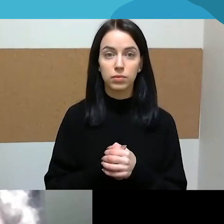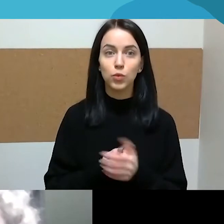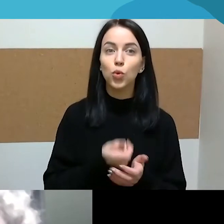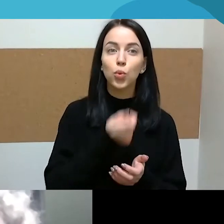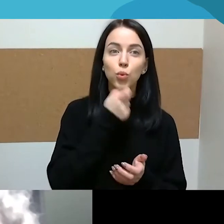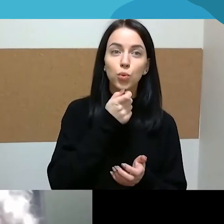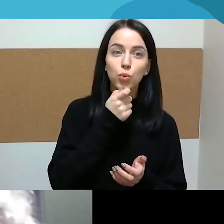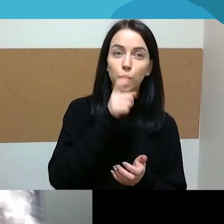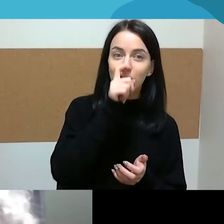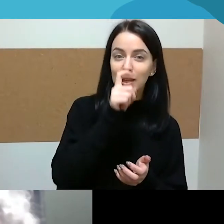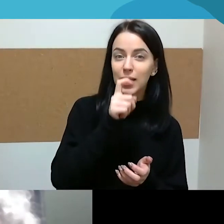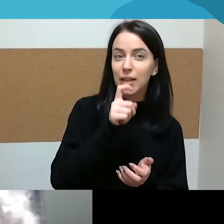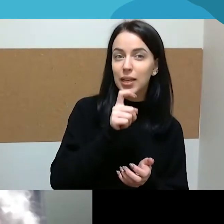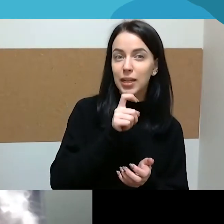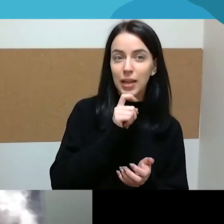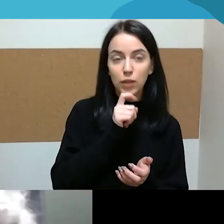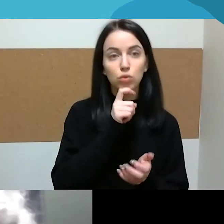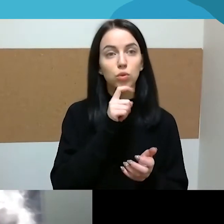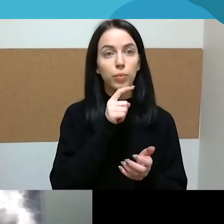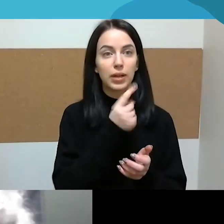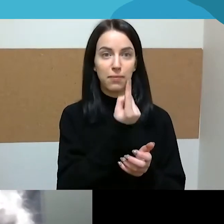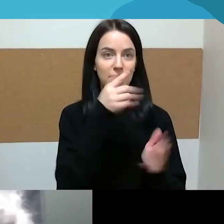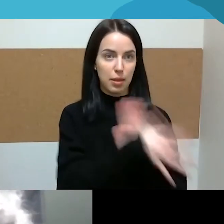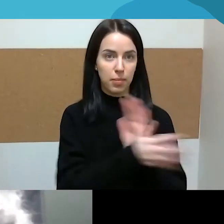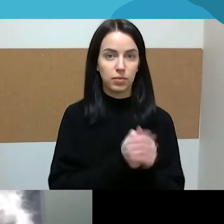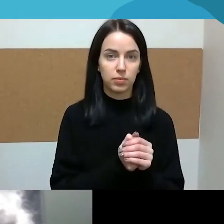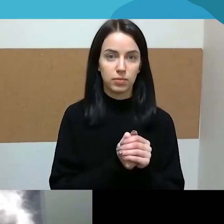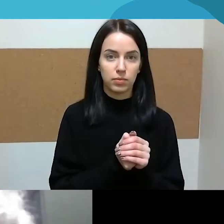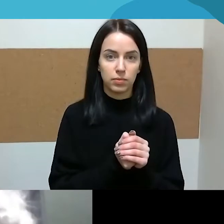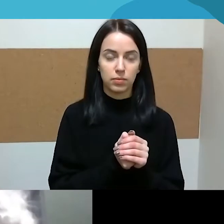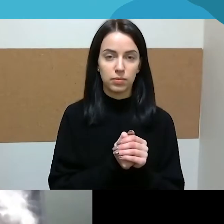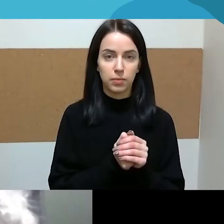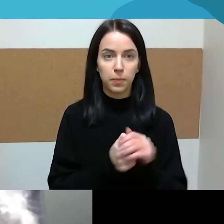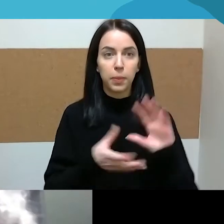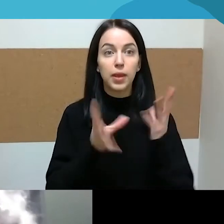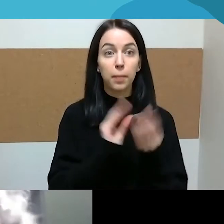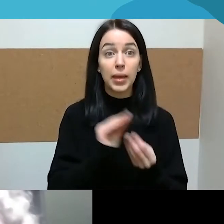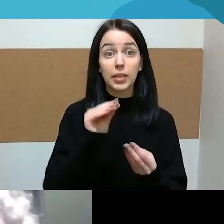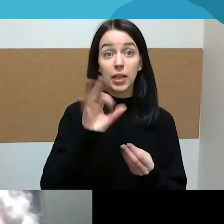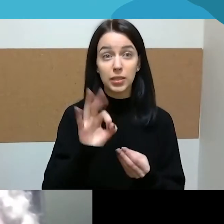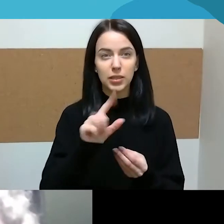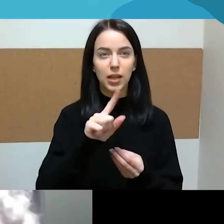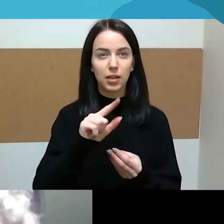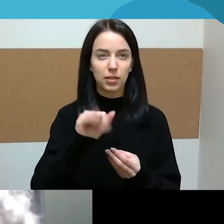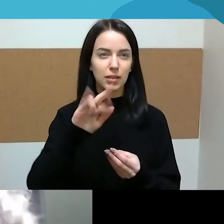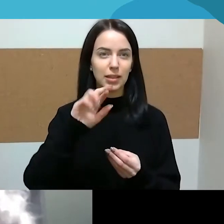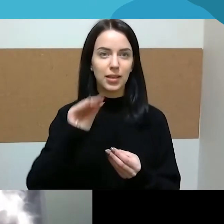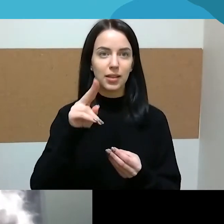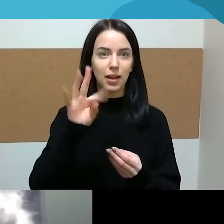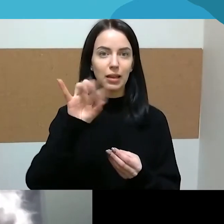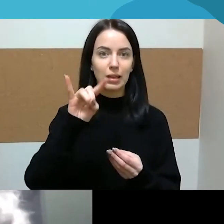vienareikšmiškai. Regis visi tą direktyvą Europos Sąjungos, pagal kurią planuojama